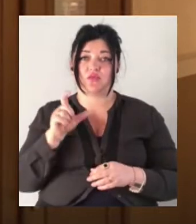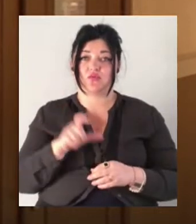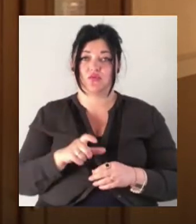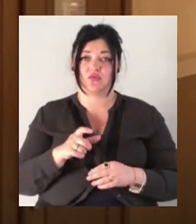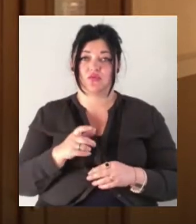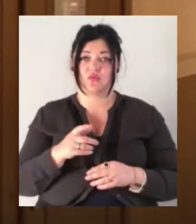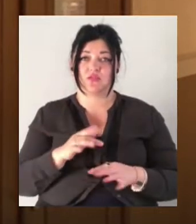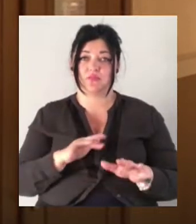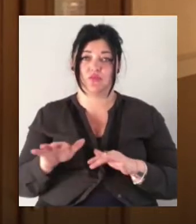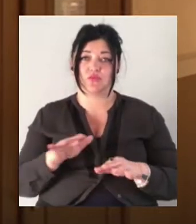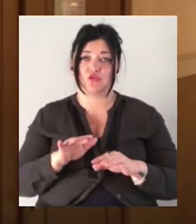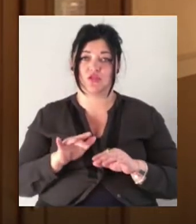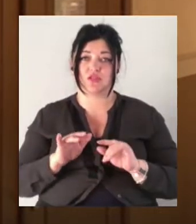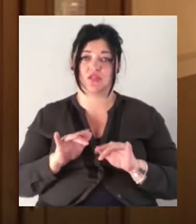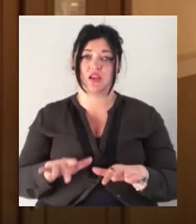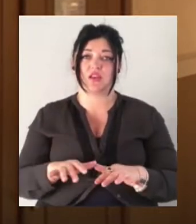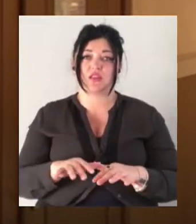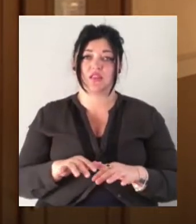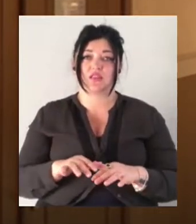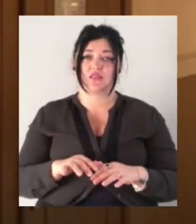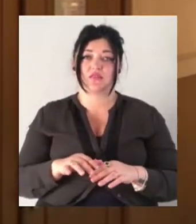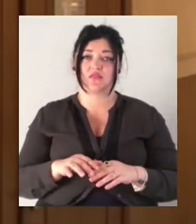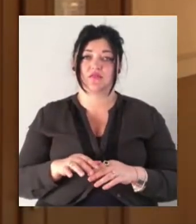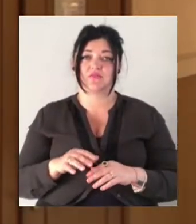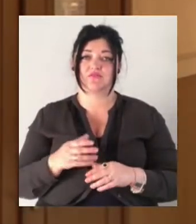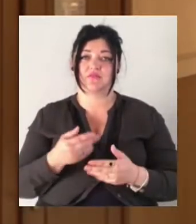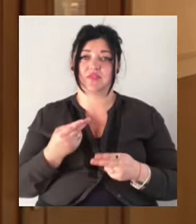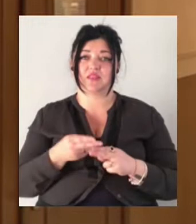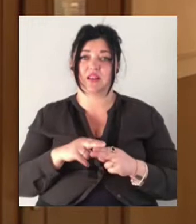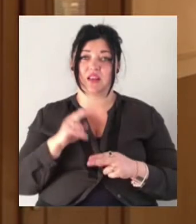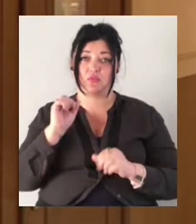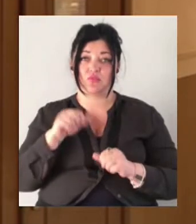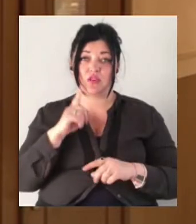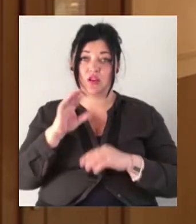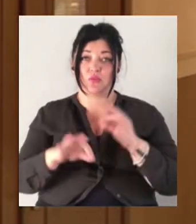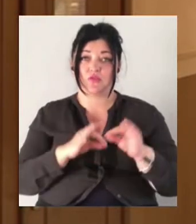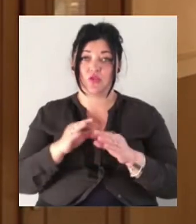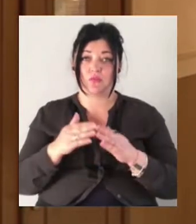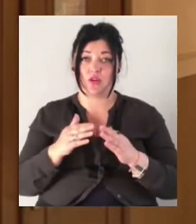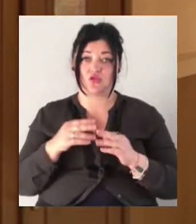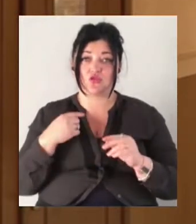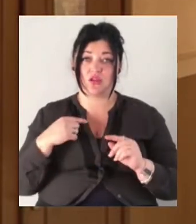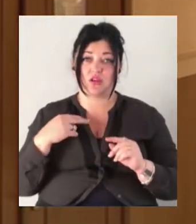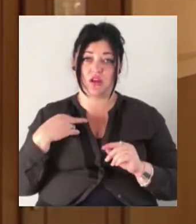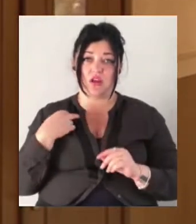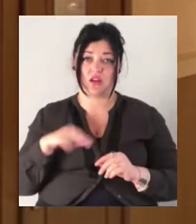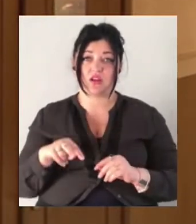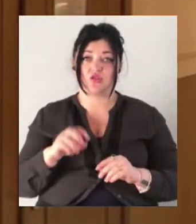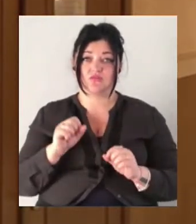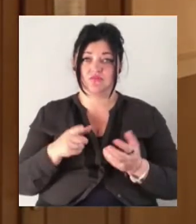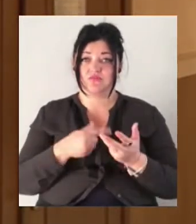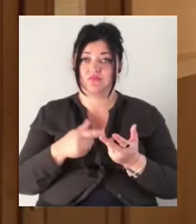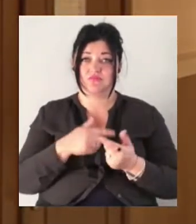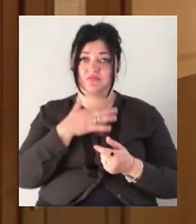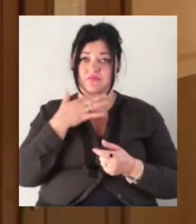електронні браслети, є цілодобовий домашній арест, є нічний домашній арест. Є їх маса інших